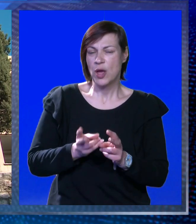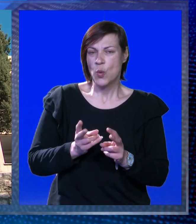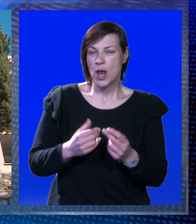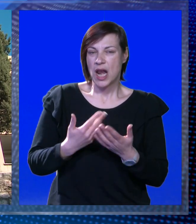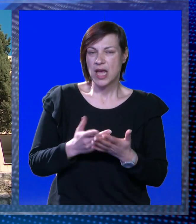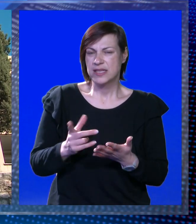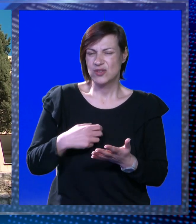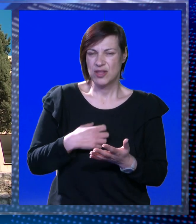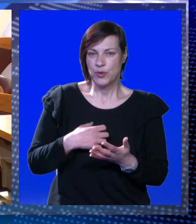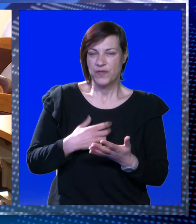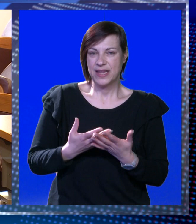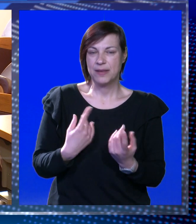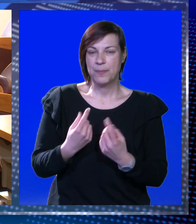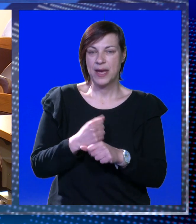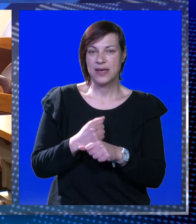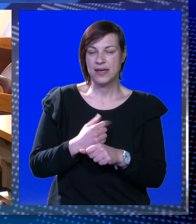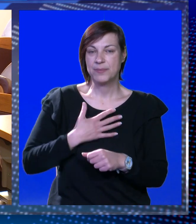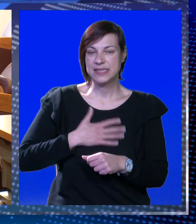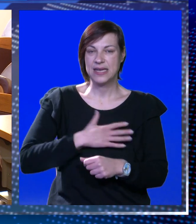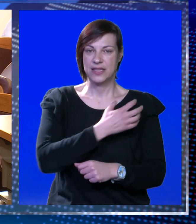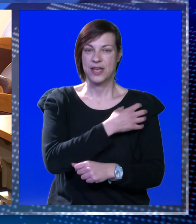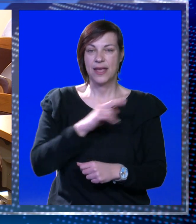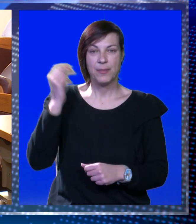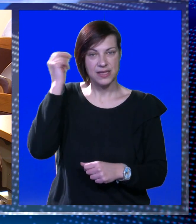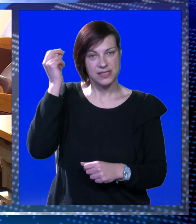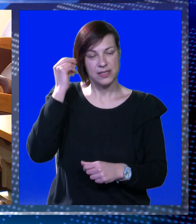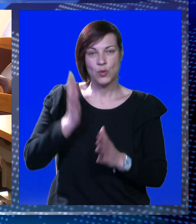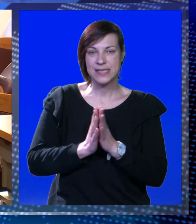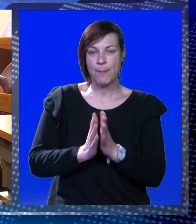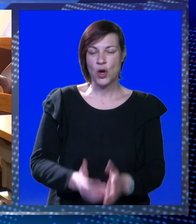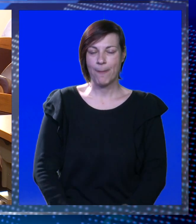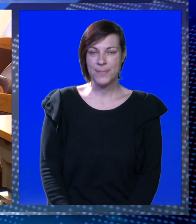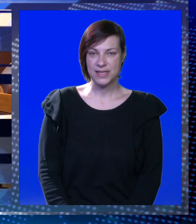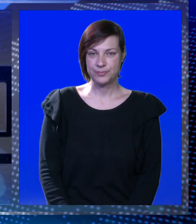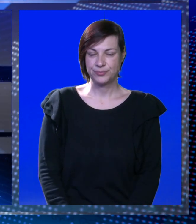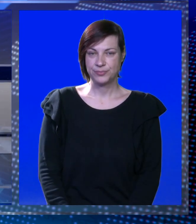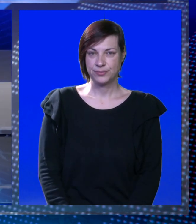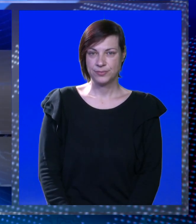hladnici u nehumanim uvjetima rada, pa se nadaju da će gradonačelnik imati sluha za njihove molbe.